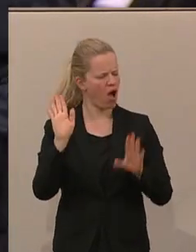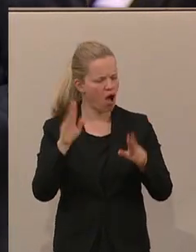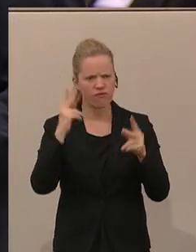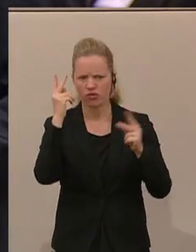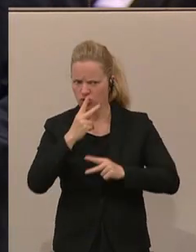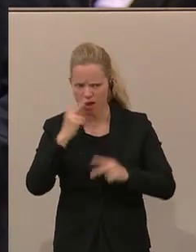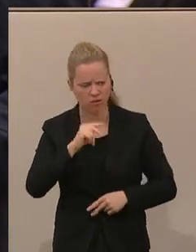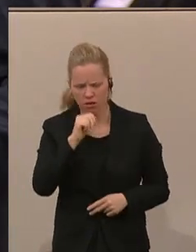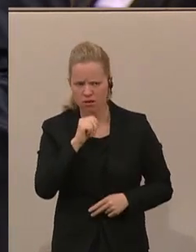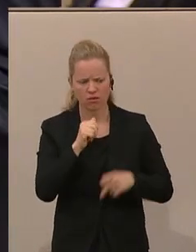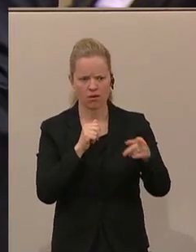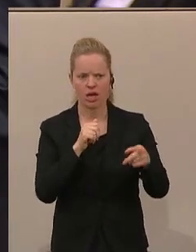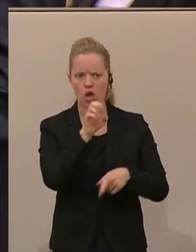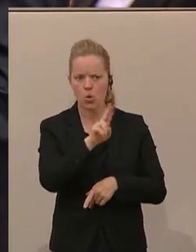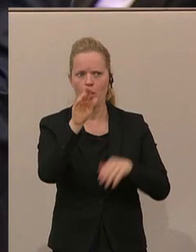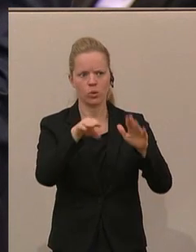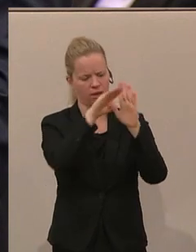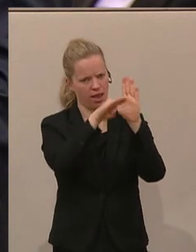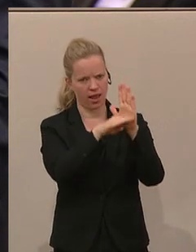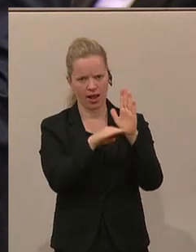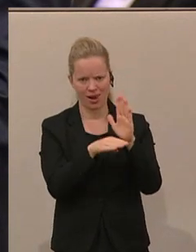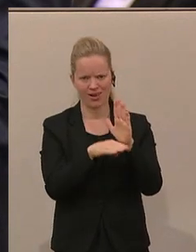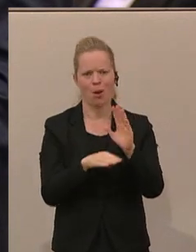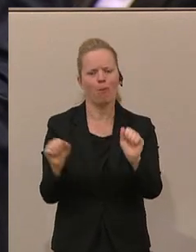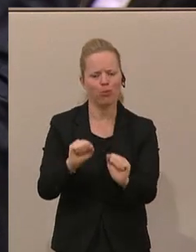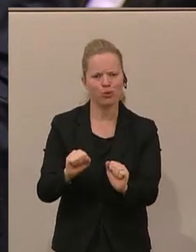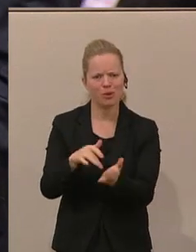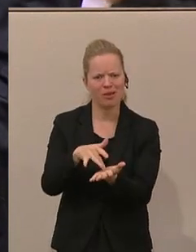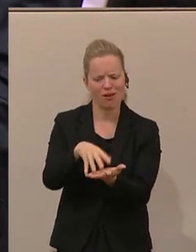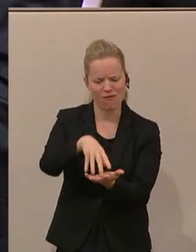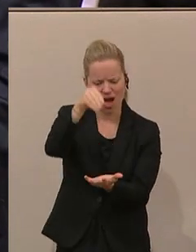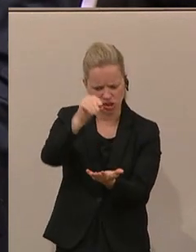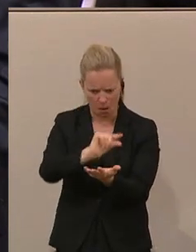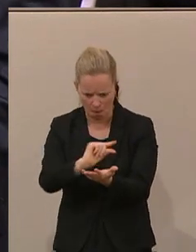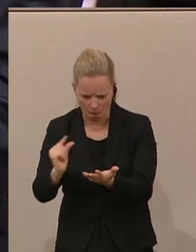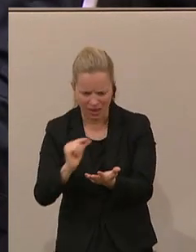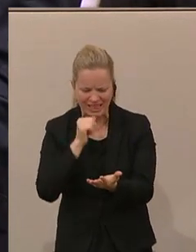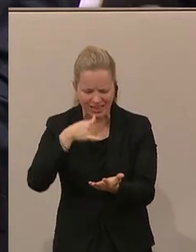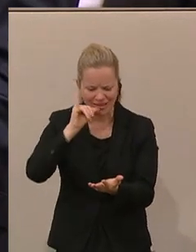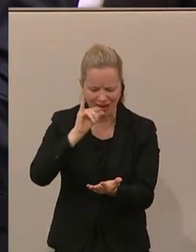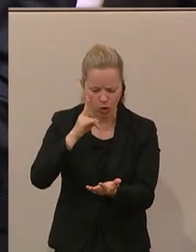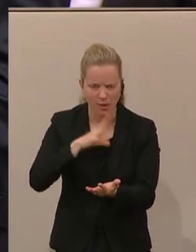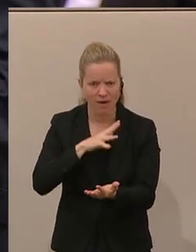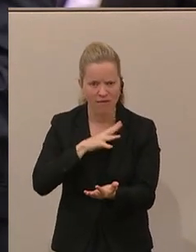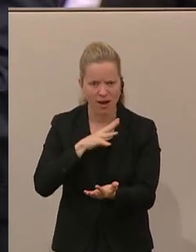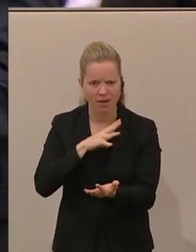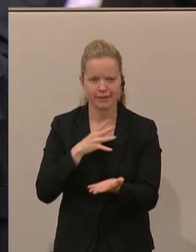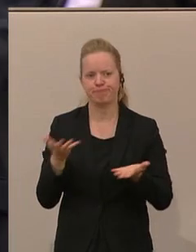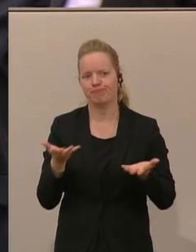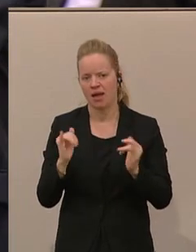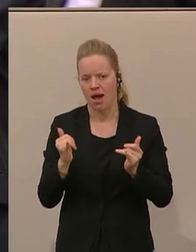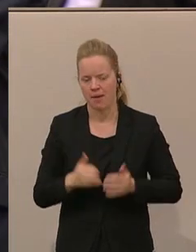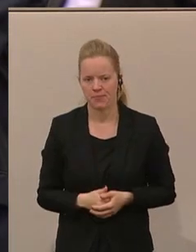Union regeln muss, ob auf einer Flasche Putzmittel draufsteht, nicht trinken, weil es gefährlich ist. Ja,